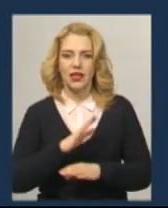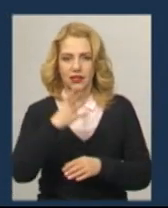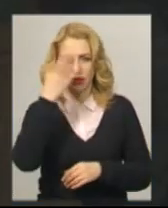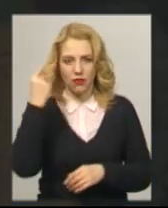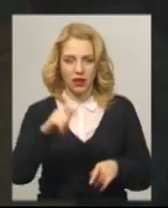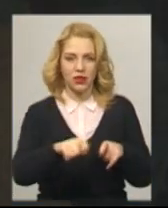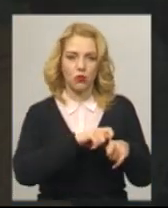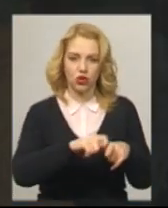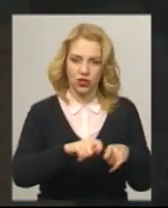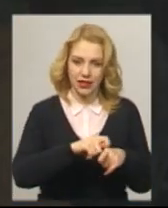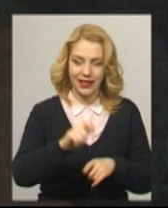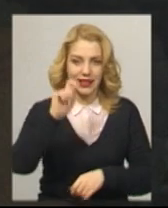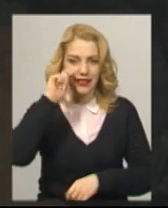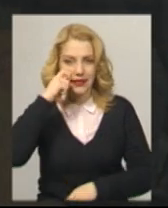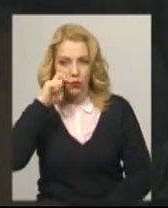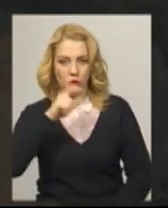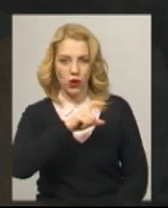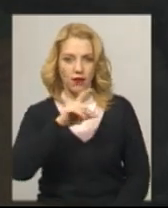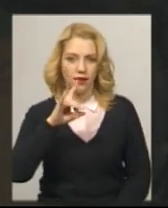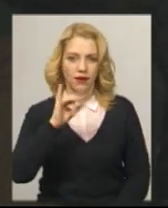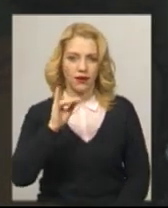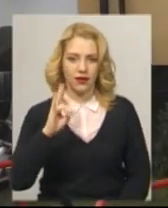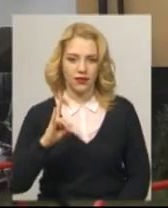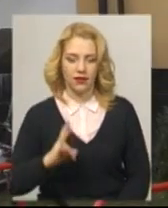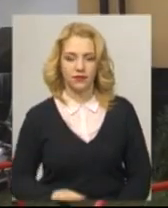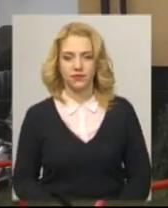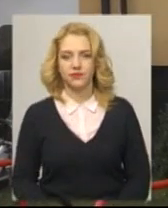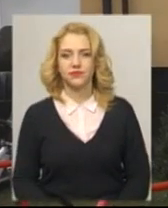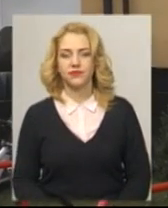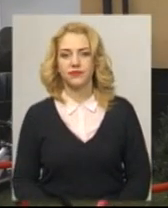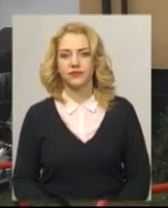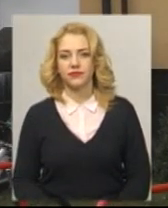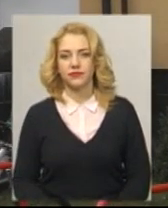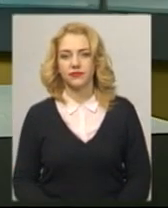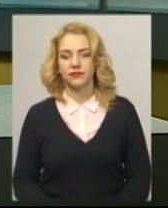цибулю, хрін. Неля Шпулак, Віктор Кривий. Новини на Суспільному. Хмельницький.